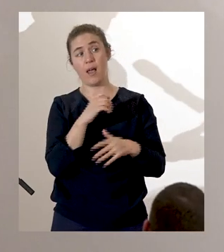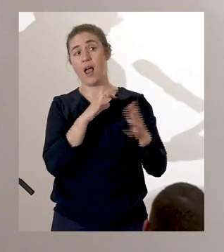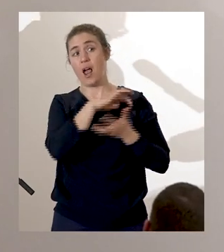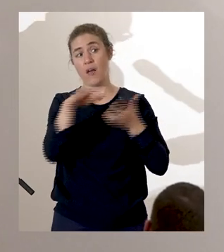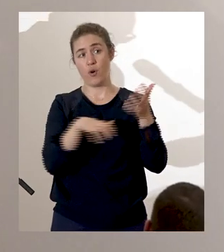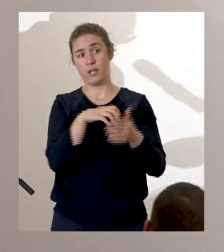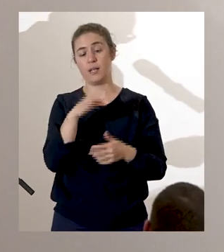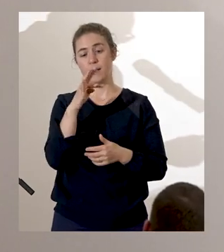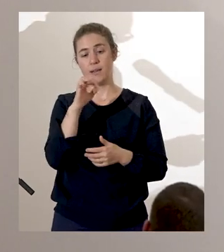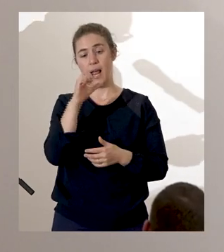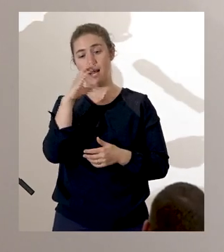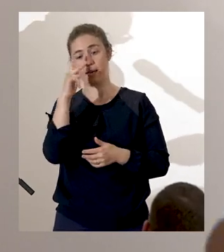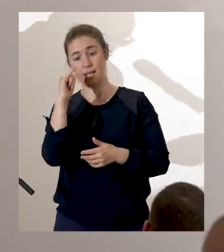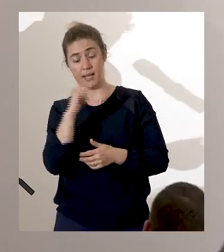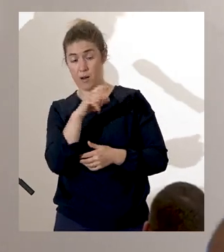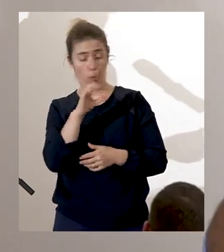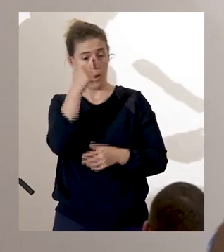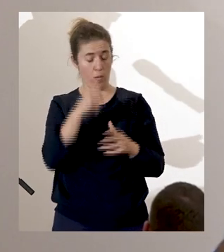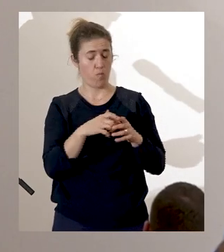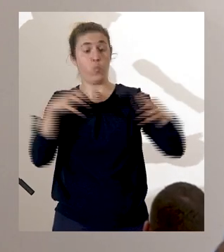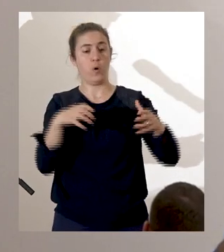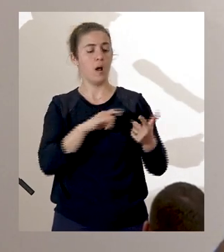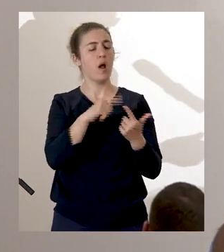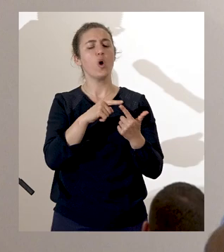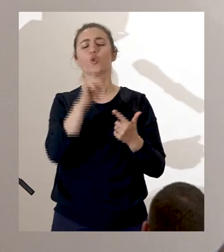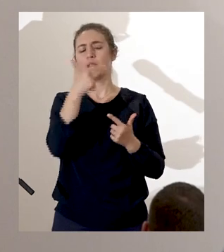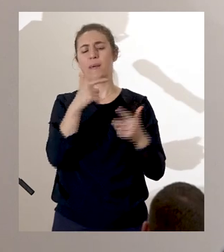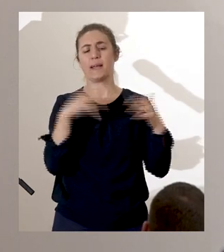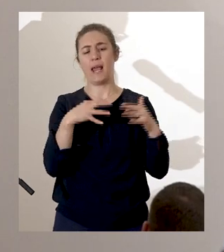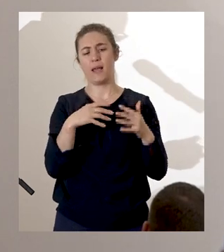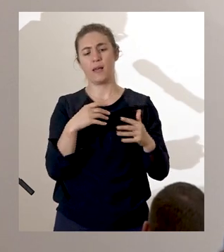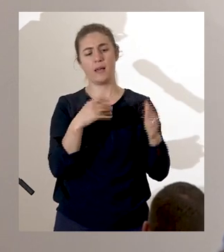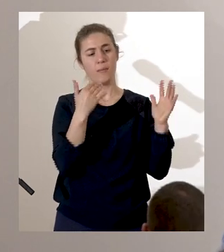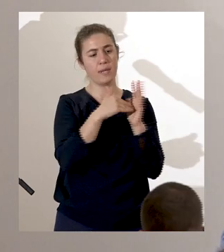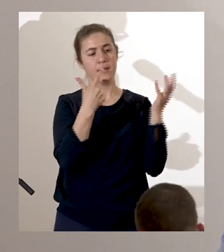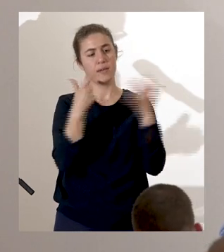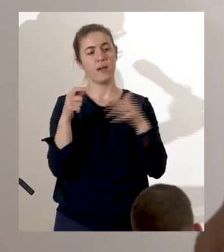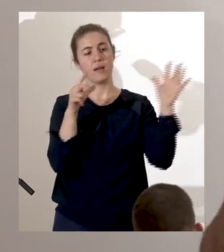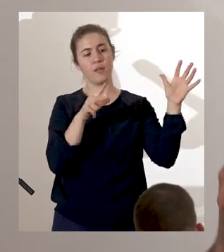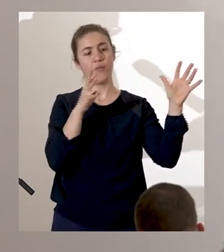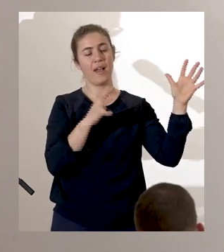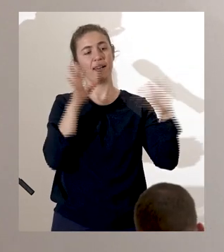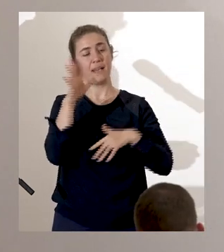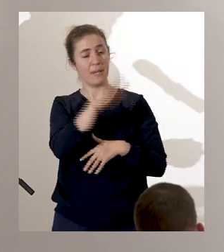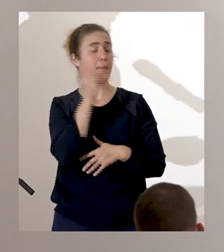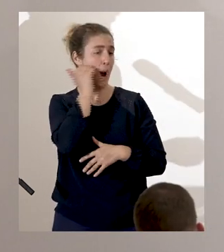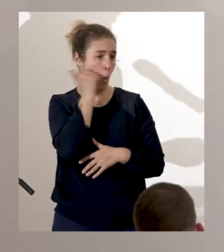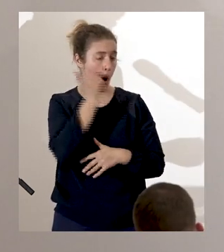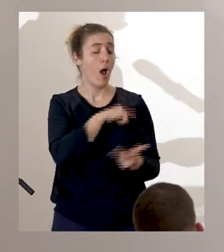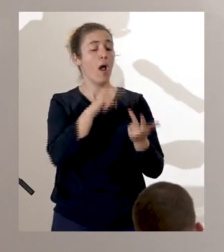celle de Saint-Domingue de 1791, puis de la Seconde Guerre maronne en 1795 avant que le grand soulèvement de